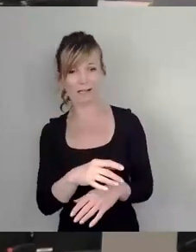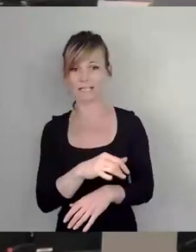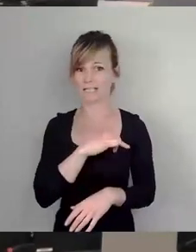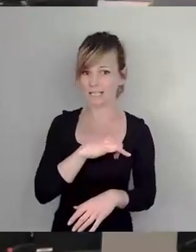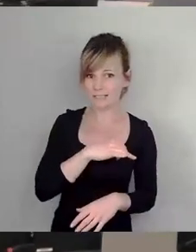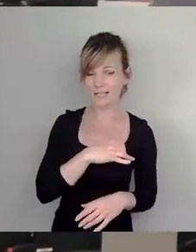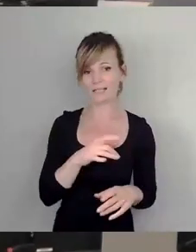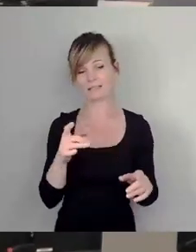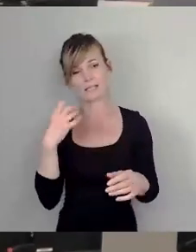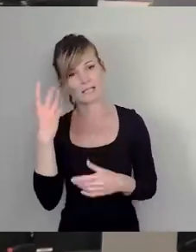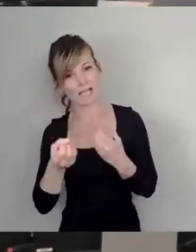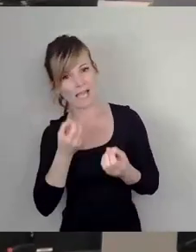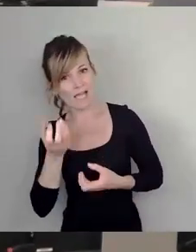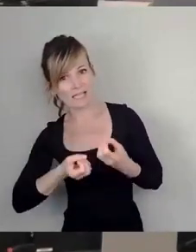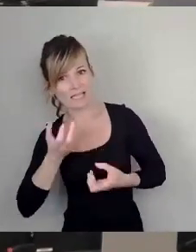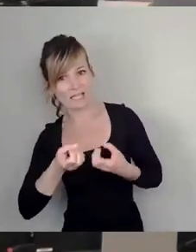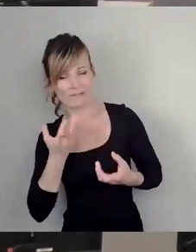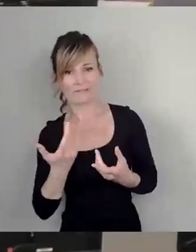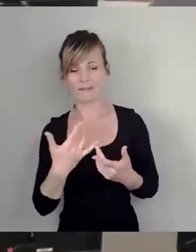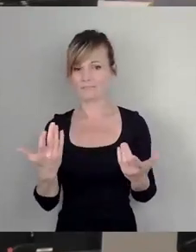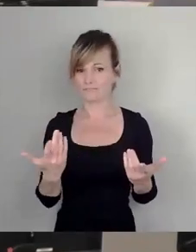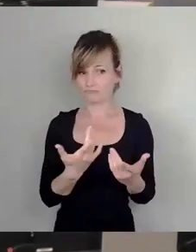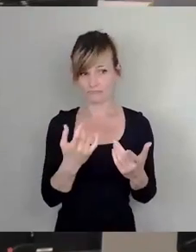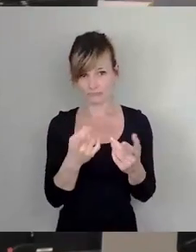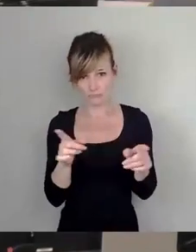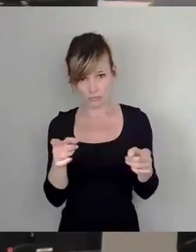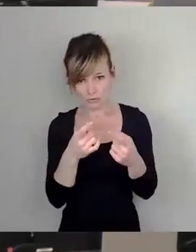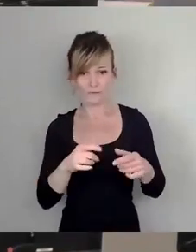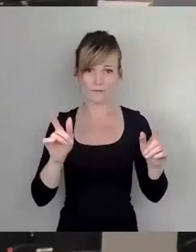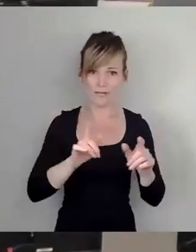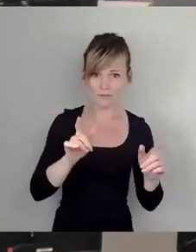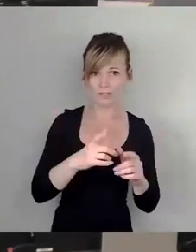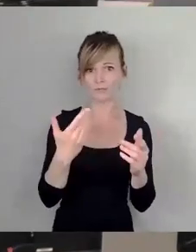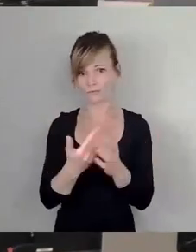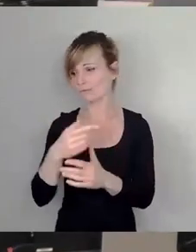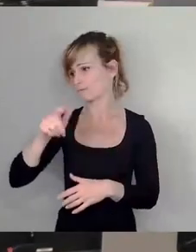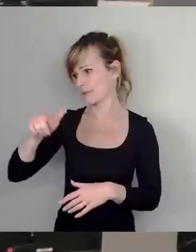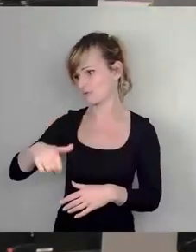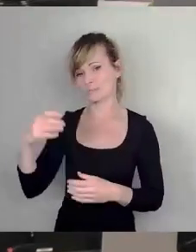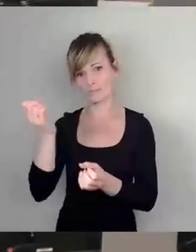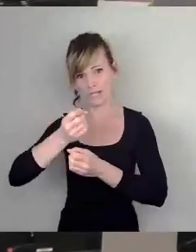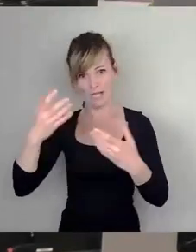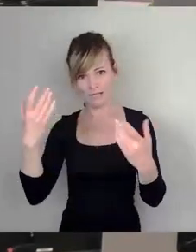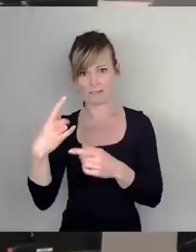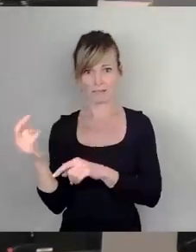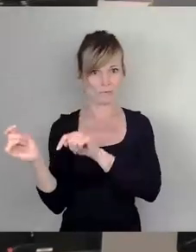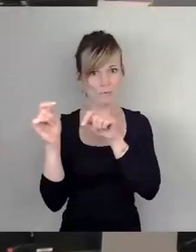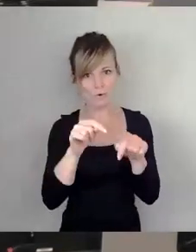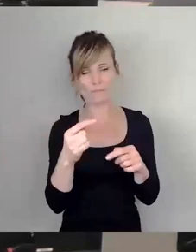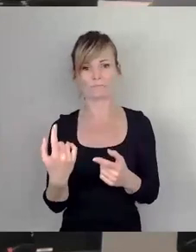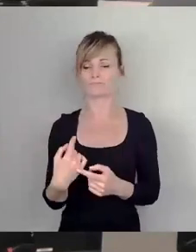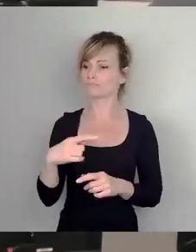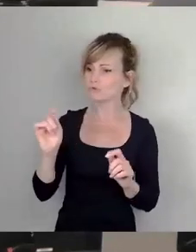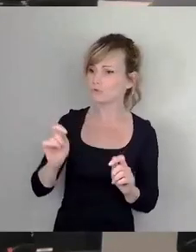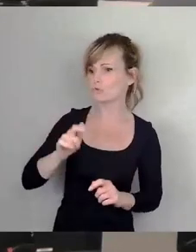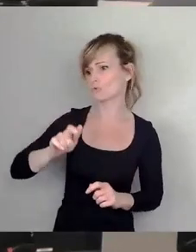kreative Formate. Das begeistert die Leute, die, die hierher gekommen sind zu studieren oder die, die